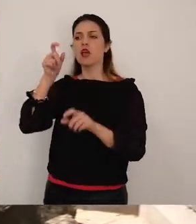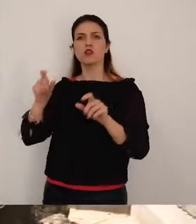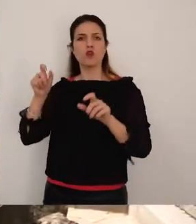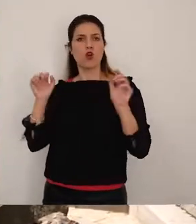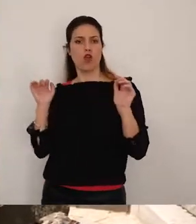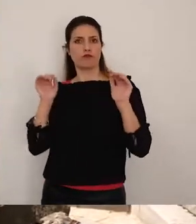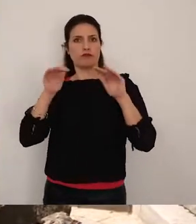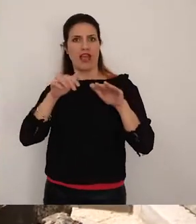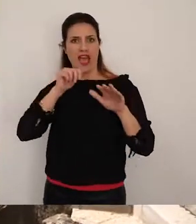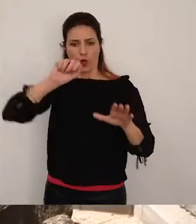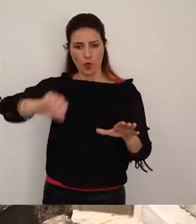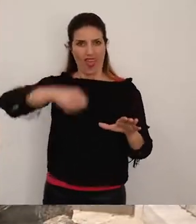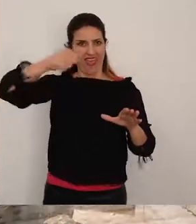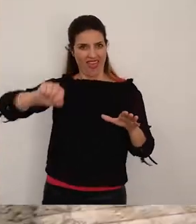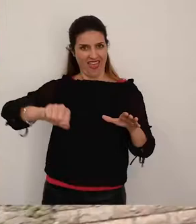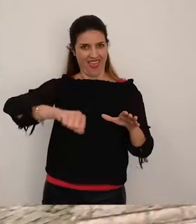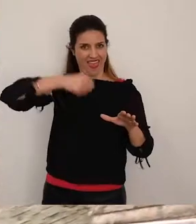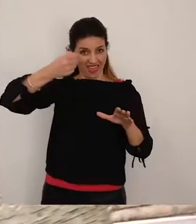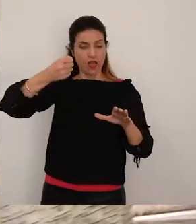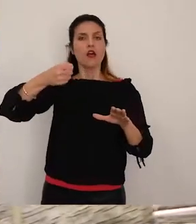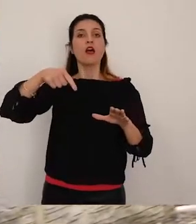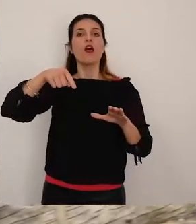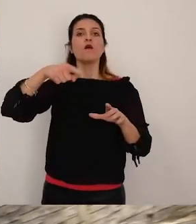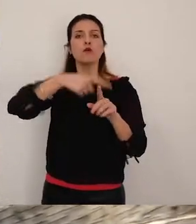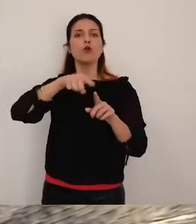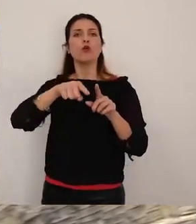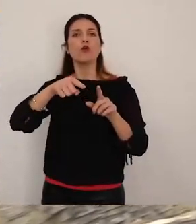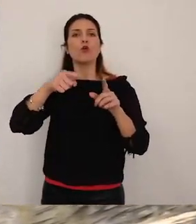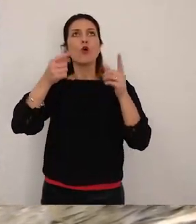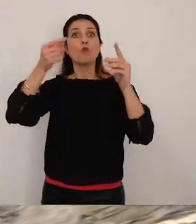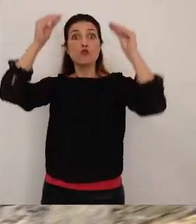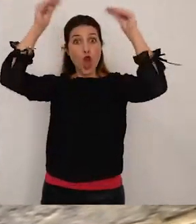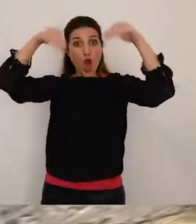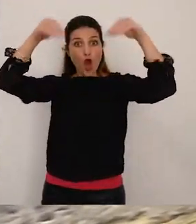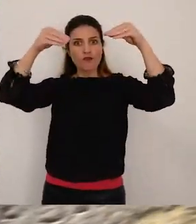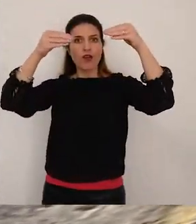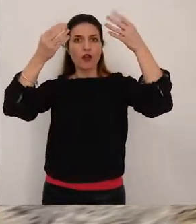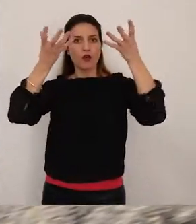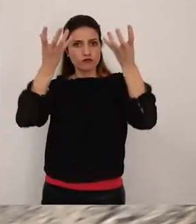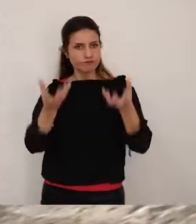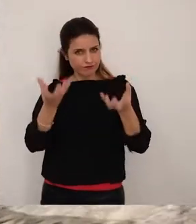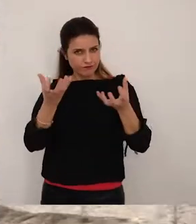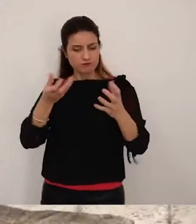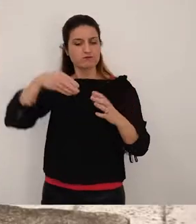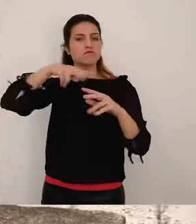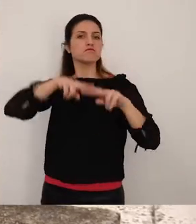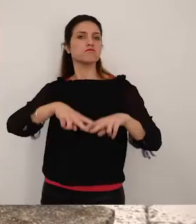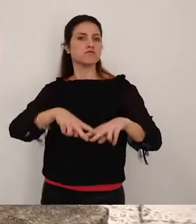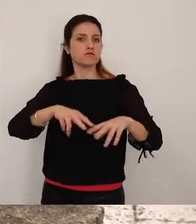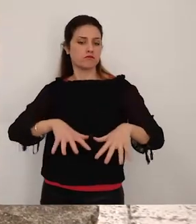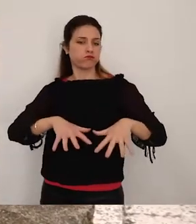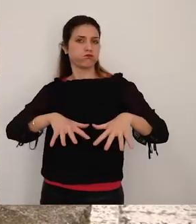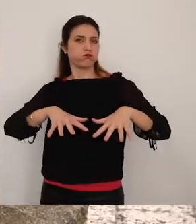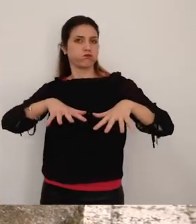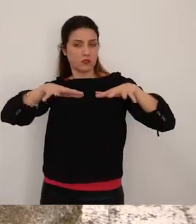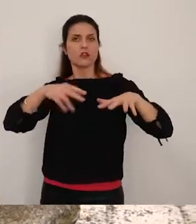delle popolazioni locali e utilizzata per la raccolta delle acque piovane, l'antico pozzo comunale prende il nome da un toponimo